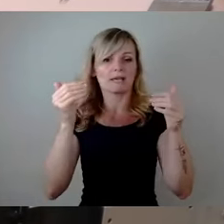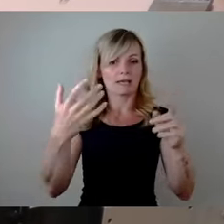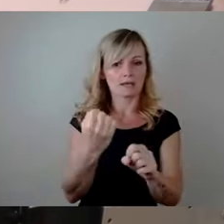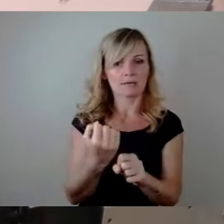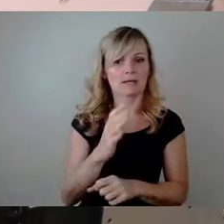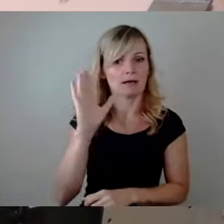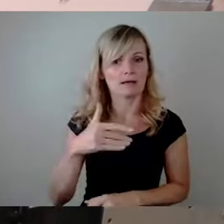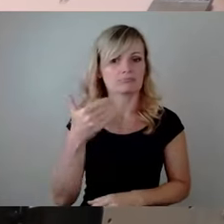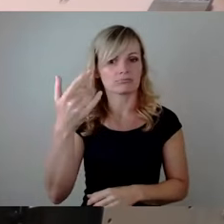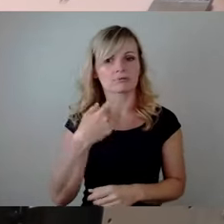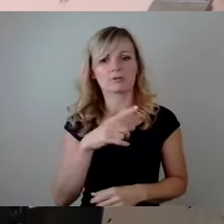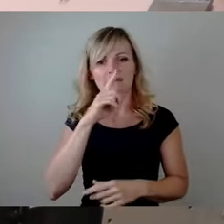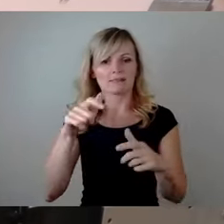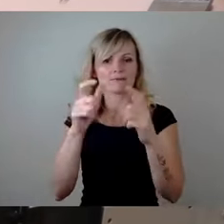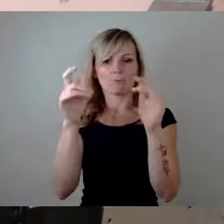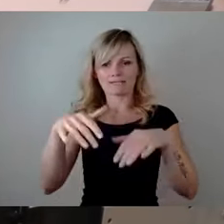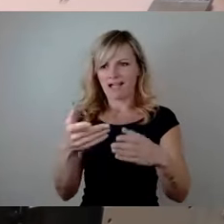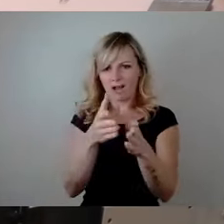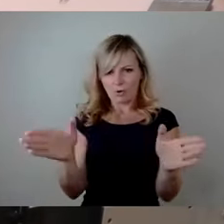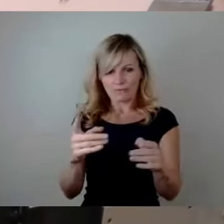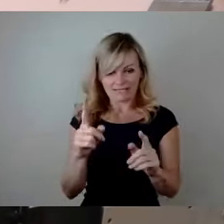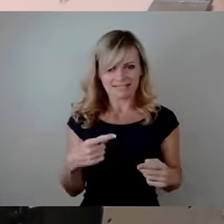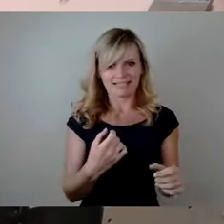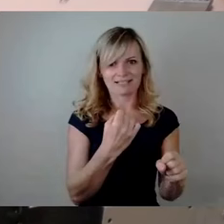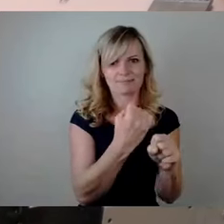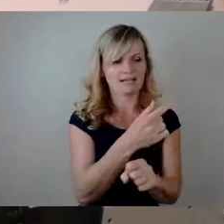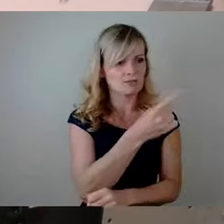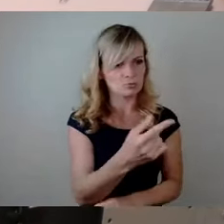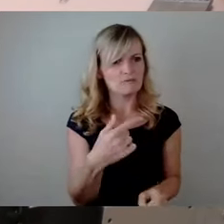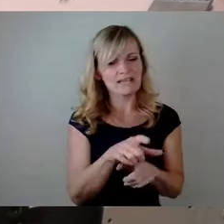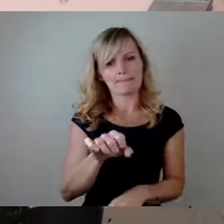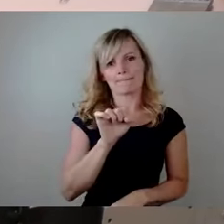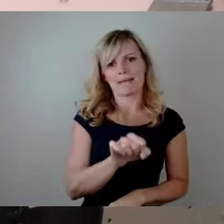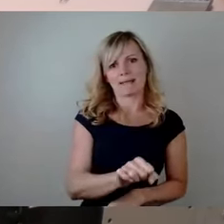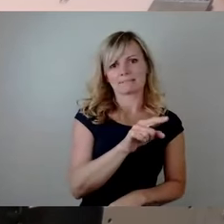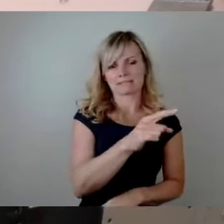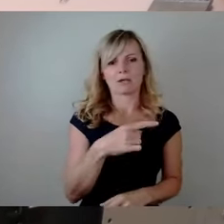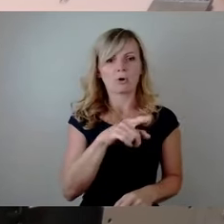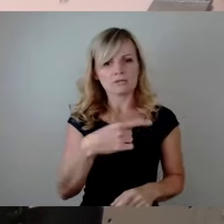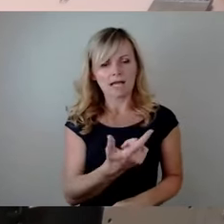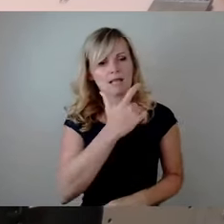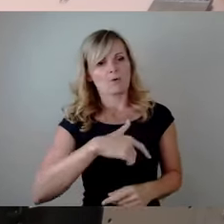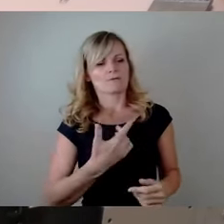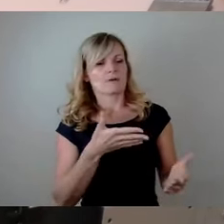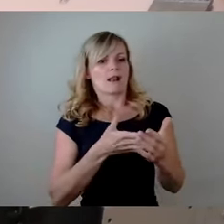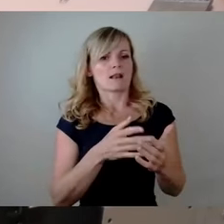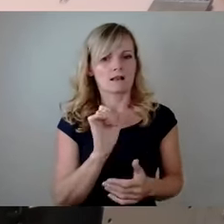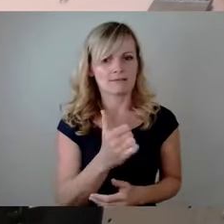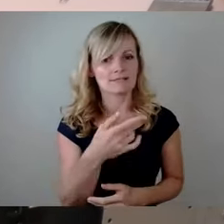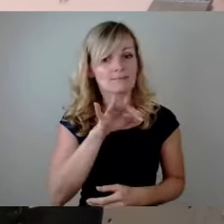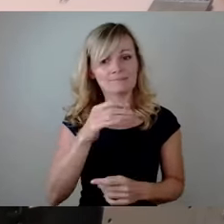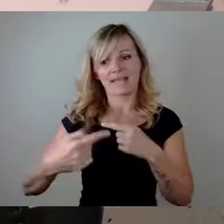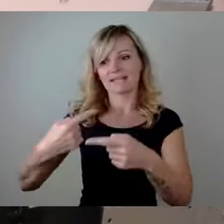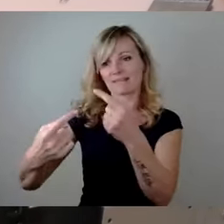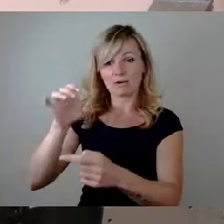Unternehmen dann eröffnet haben, dann sehen Sie eigentlich dann hier eher dann, die auf der Bremse stehen. Und die, die uns dann letzten Endes diese Entwicklung dann, die wir für Europa und